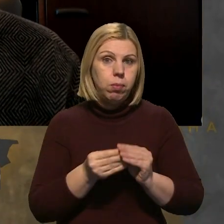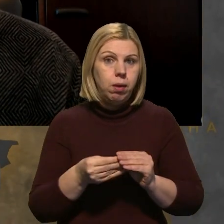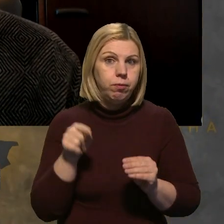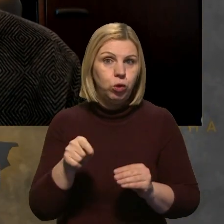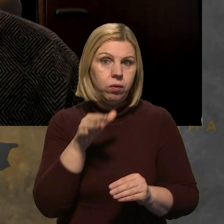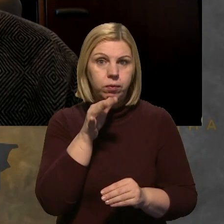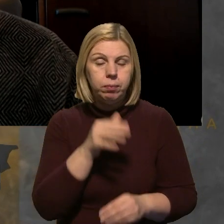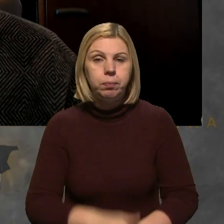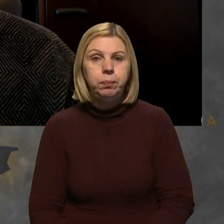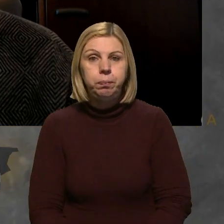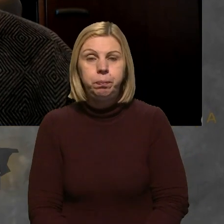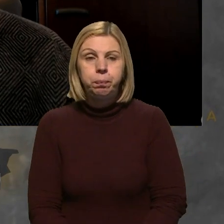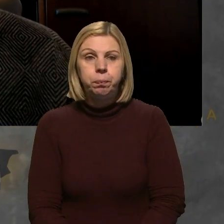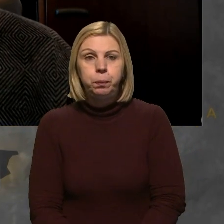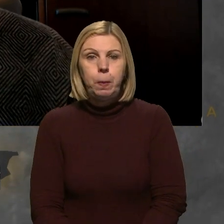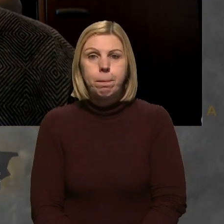момент?